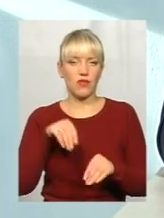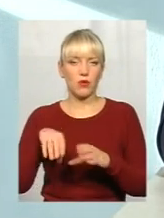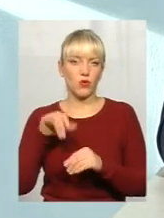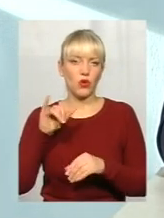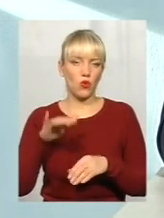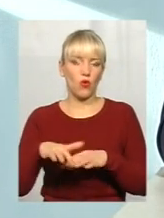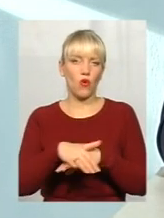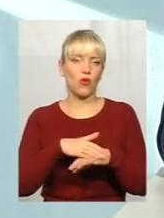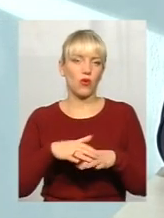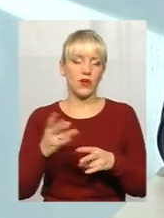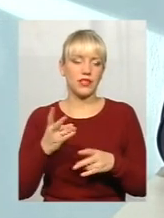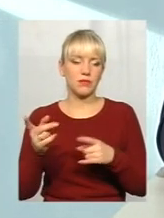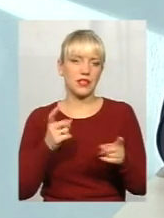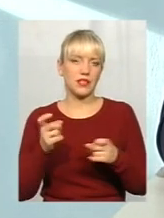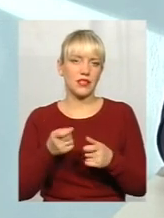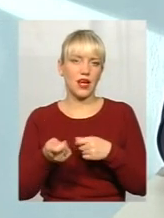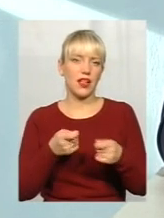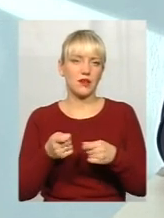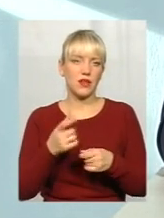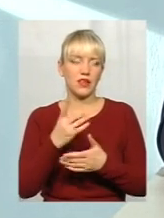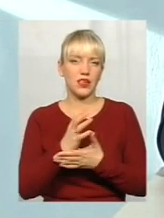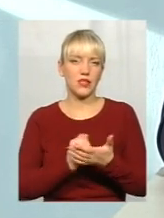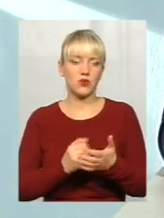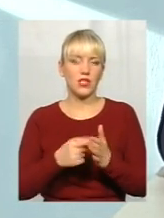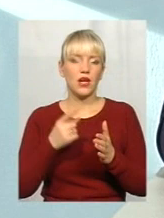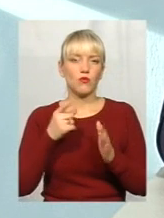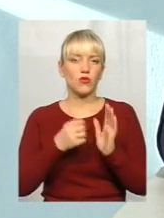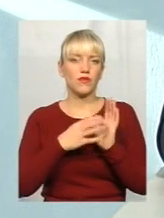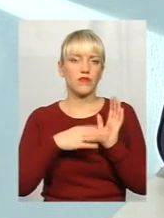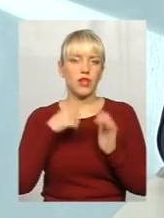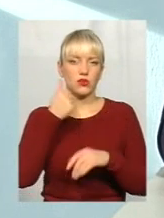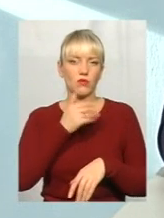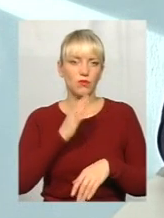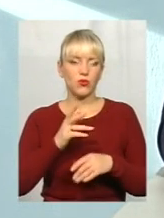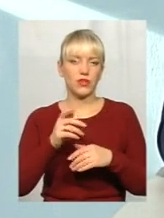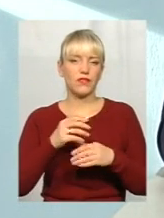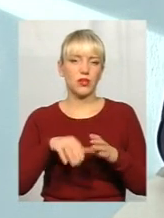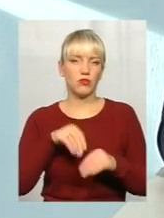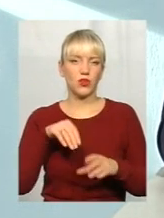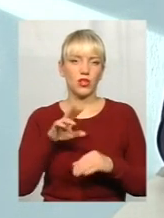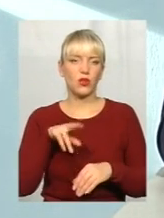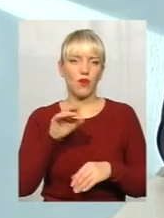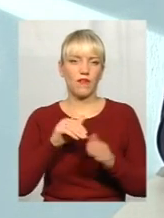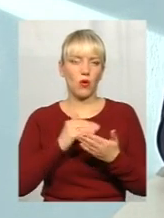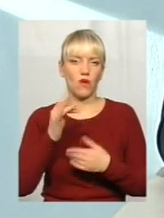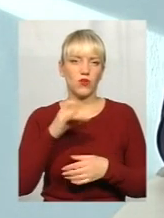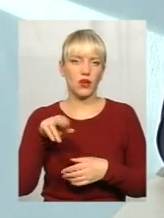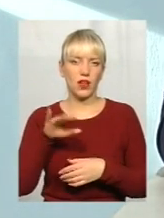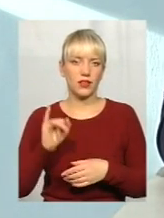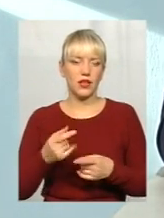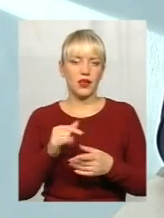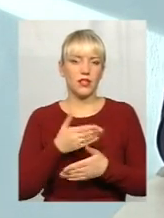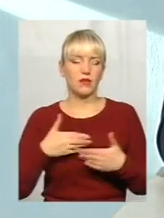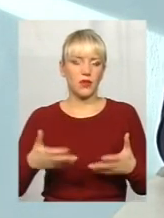треба задіяти адмінресурс, тому що 19-й рік вибори до Верховної Ради, президента, Верховна Рада. Тобто, ми знову отримуємо